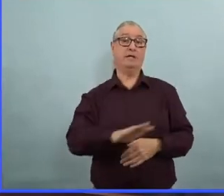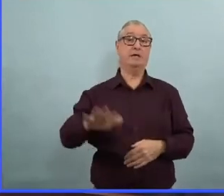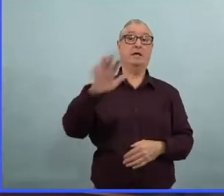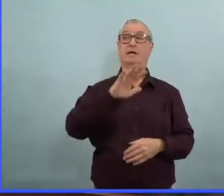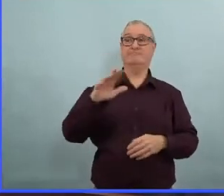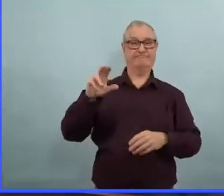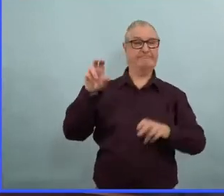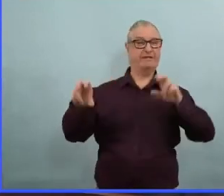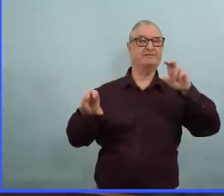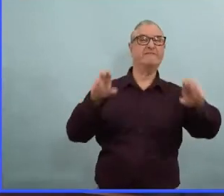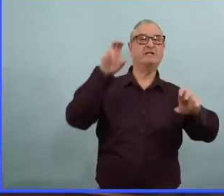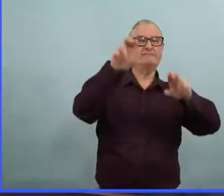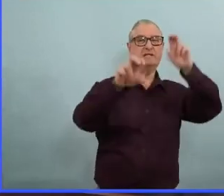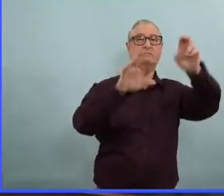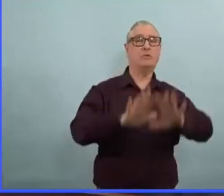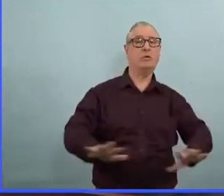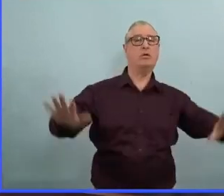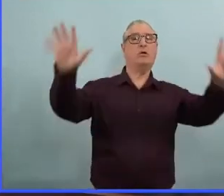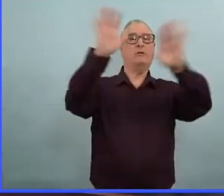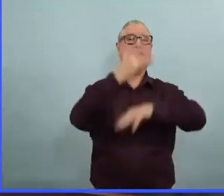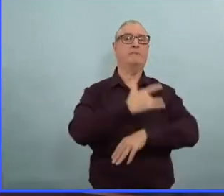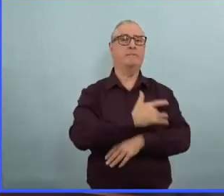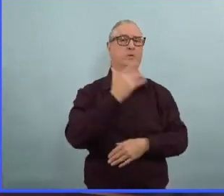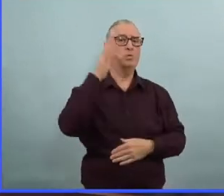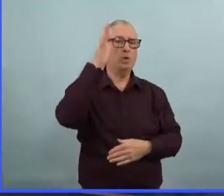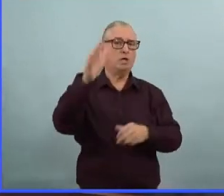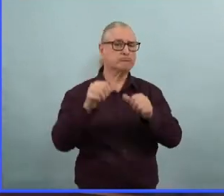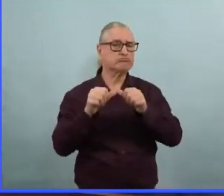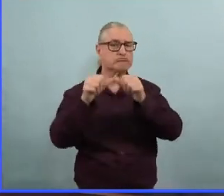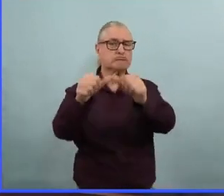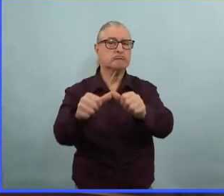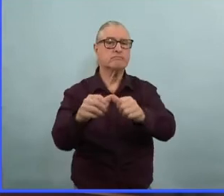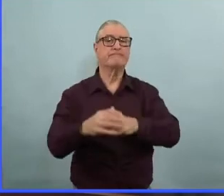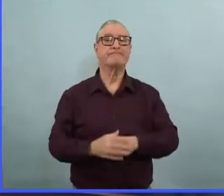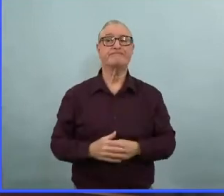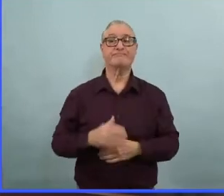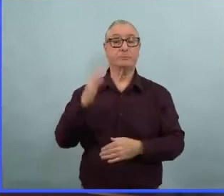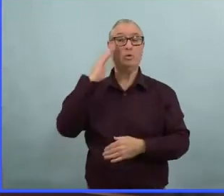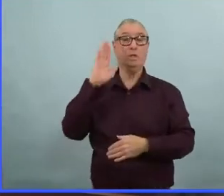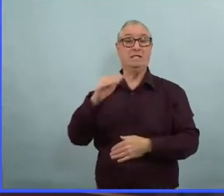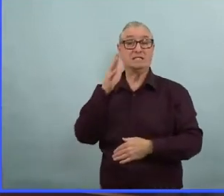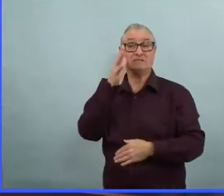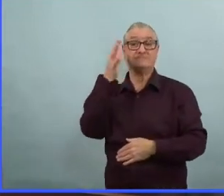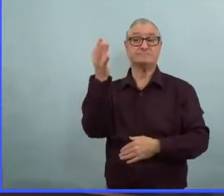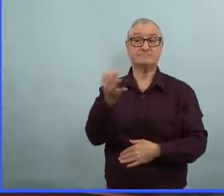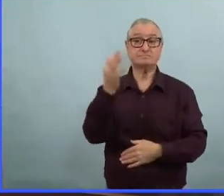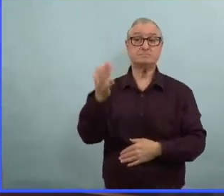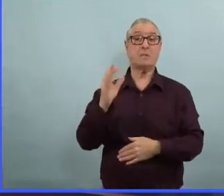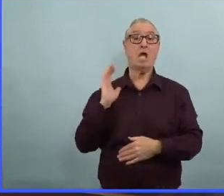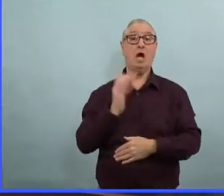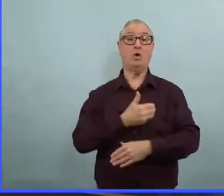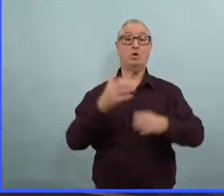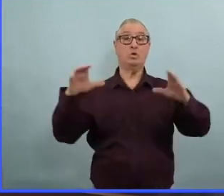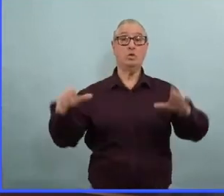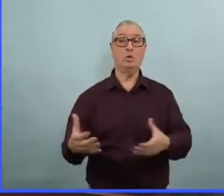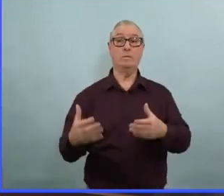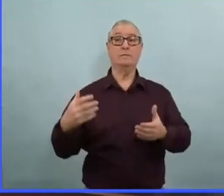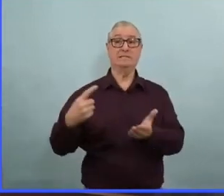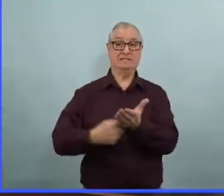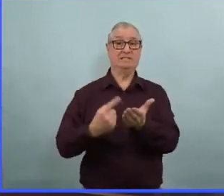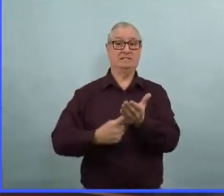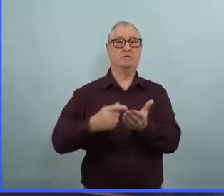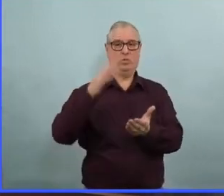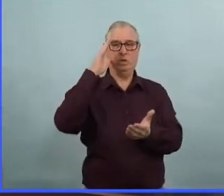Vendredi le conseil des fédérations se rassemble pour discuter justement de ça en ce qui concerne justement les transferts canadiens